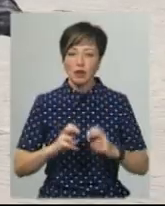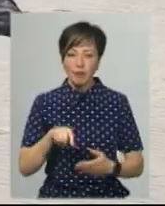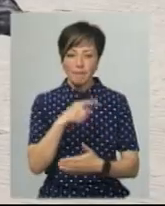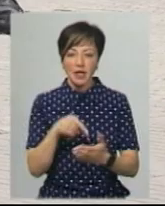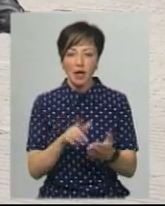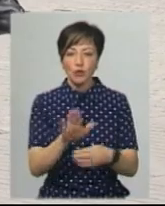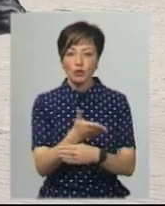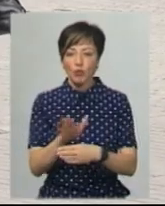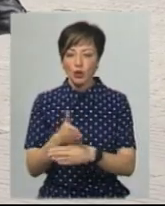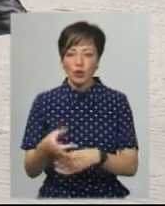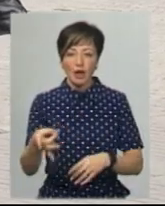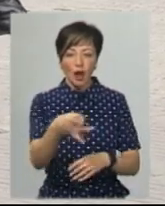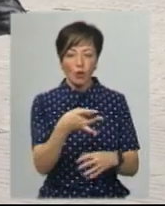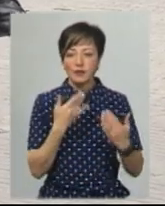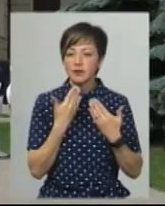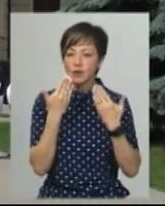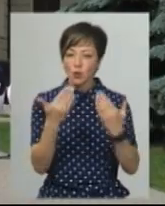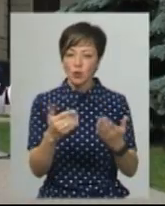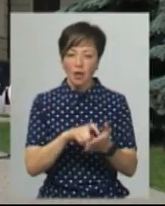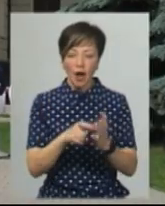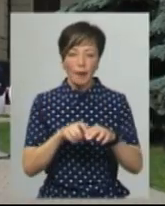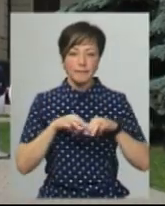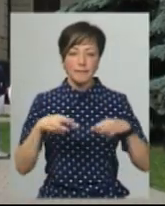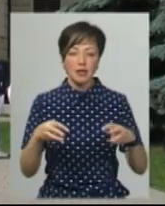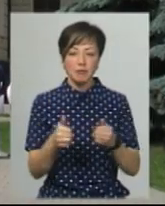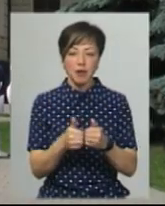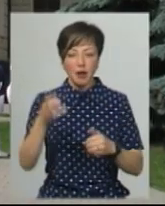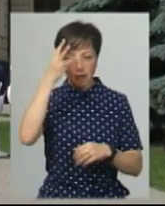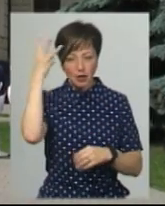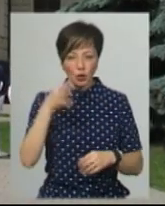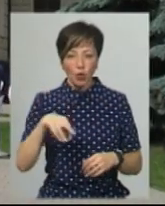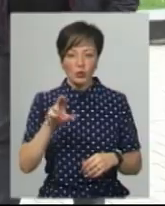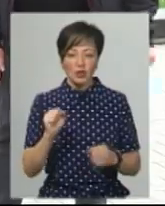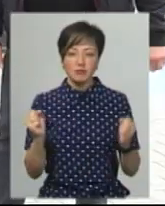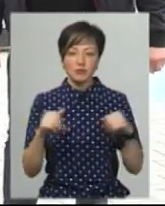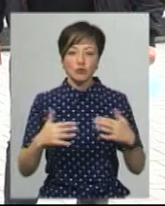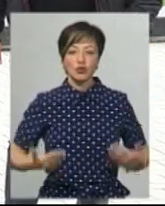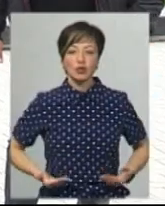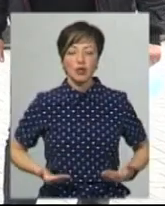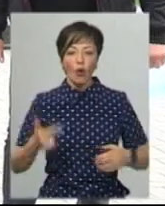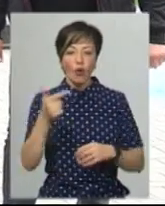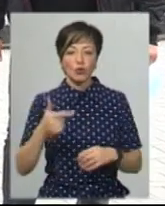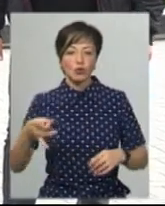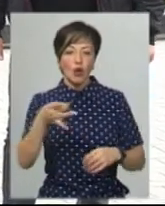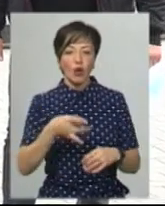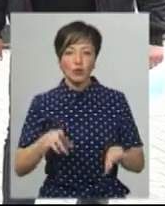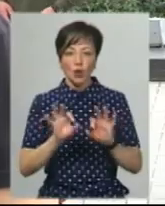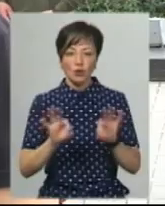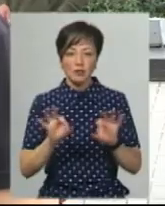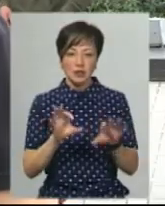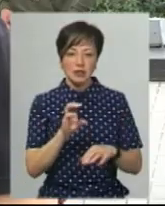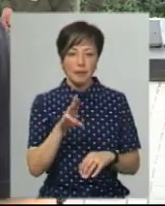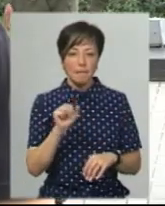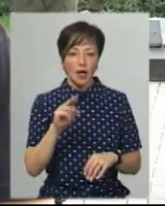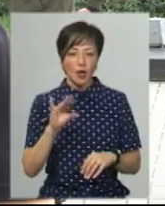питання розподілу районів та звернулися до Кабміну. Біля Хмельницької ОДА зібрались і жителі Городоцького району, розповідає Олександр Степанюк.